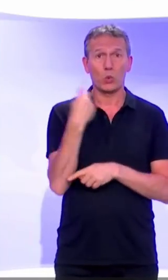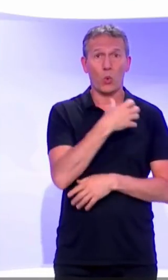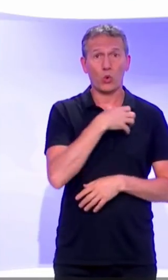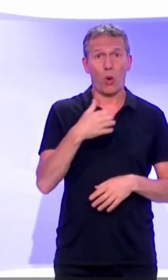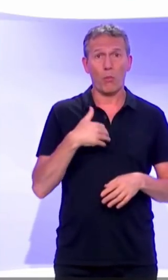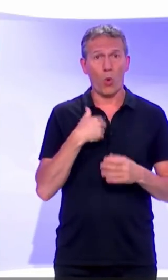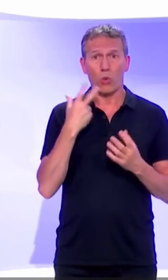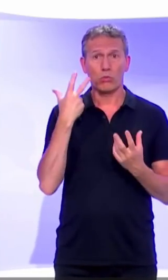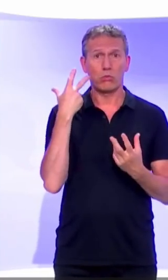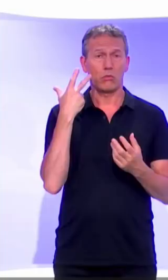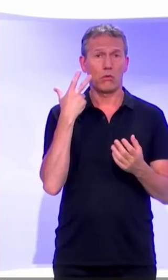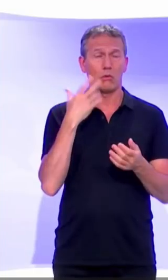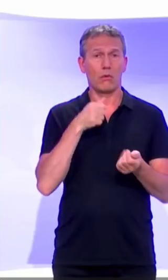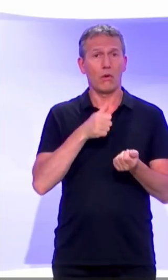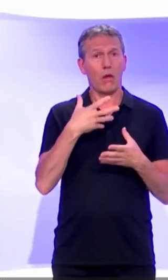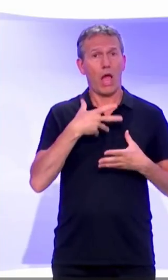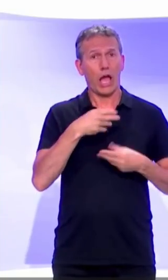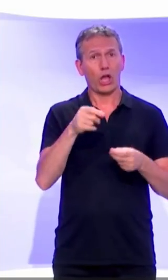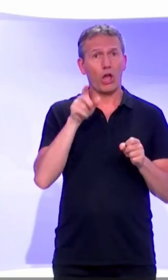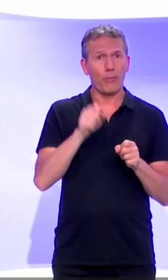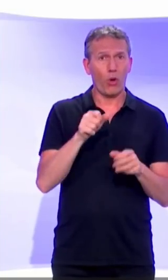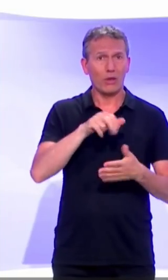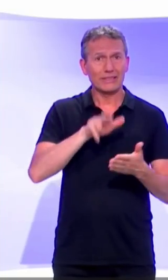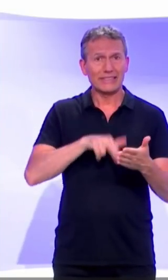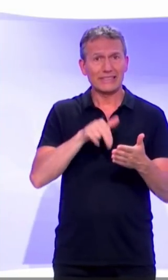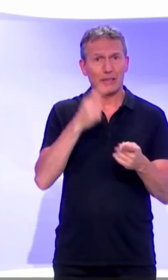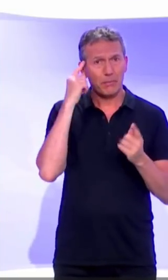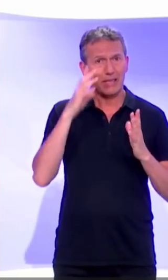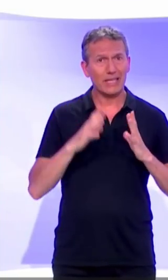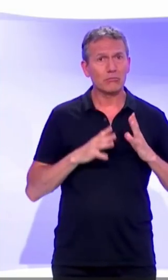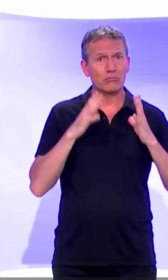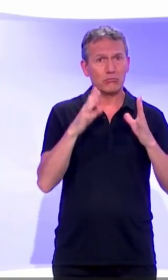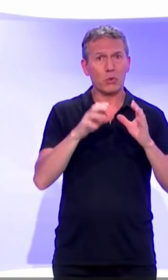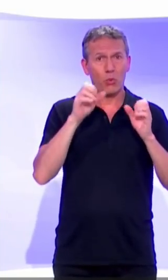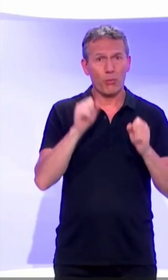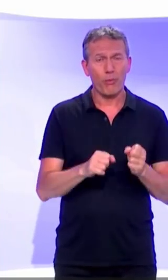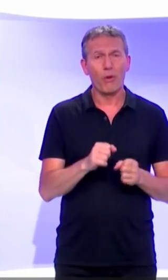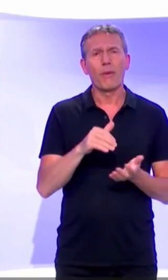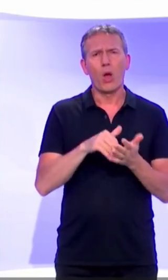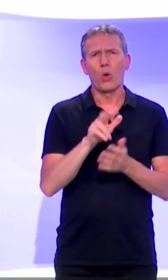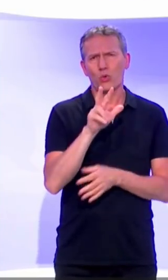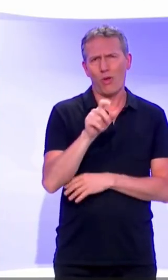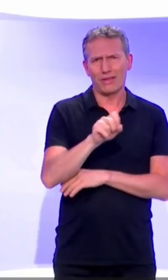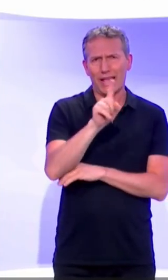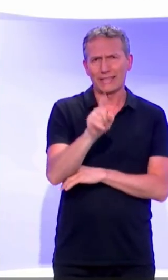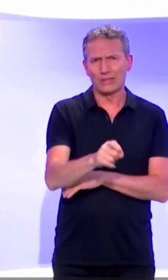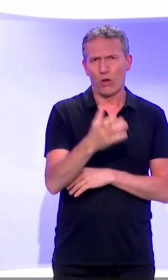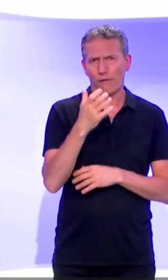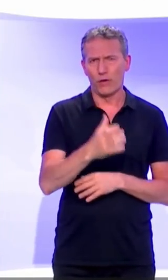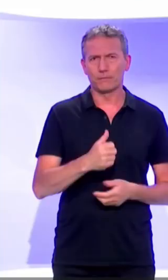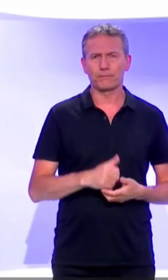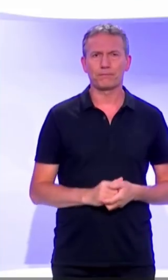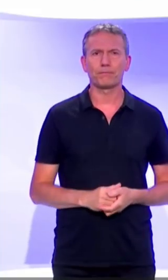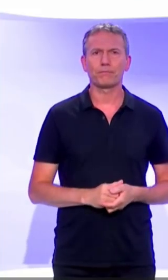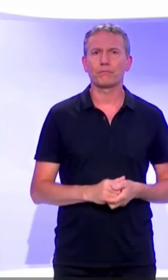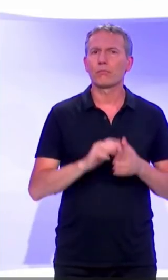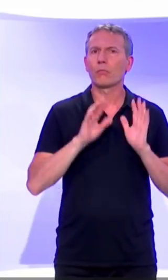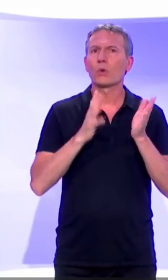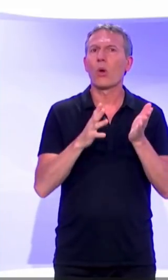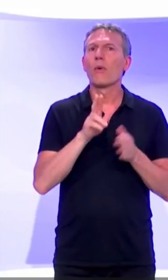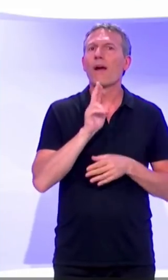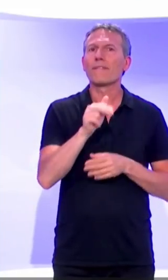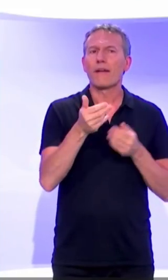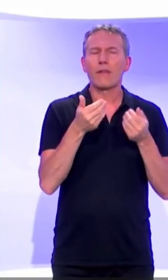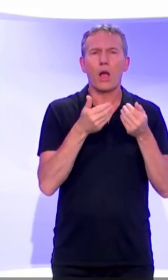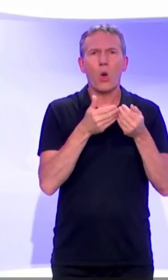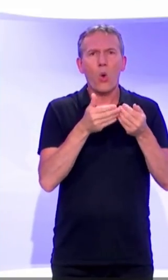des signatures si elles se portent volontaires. Il reste trois questions en suspens que je veux vous poser, monsieur le ministre. Comment comptez-vous élargir